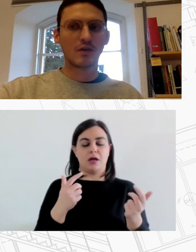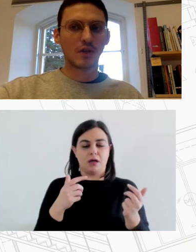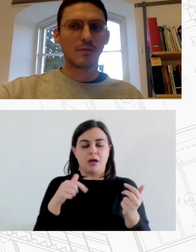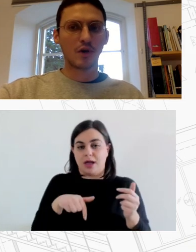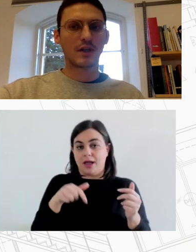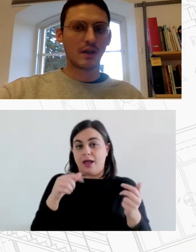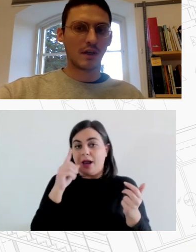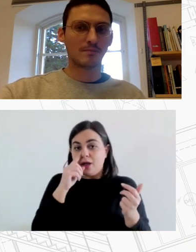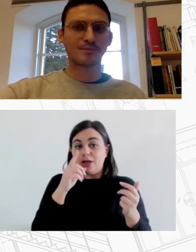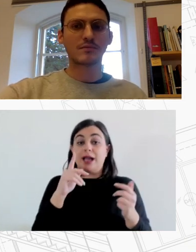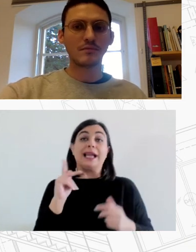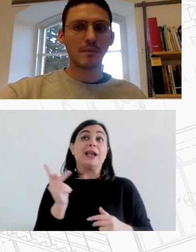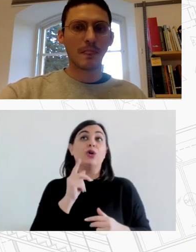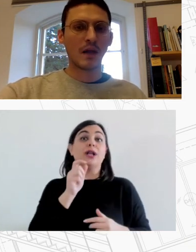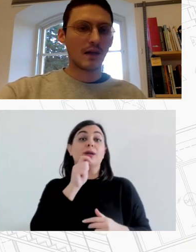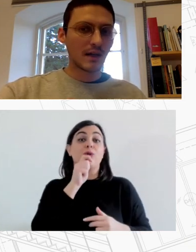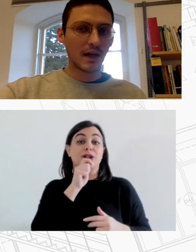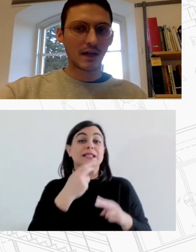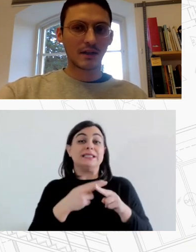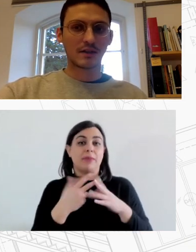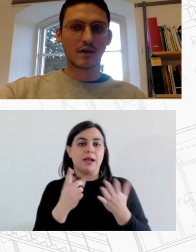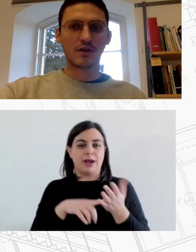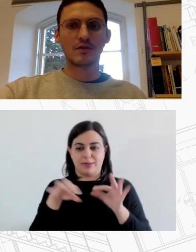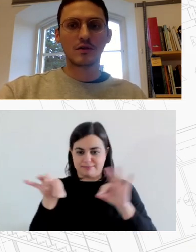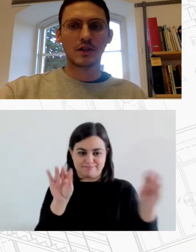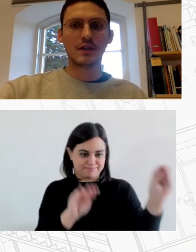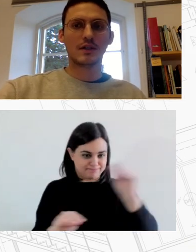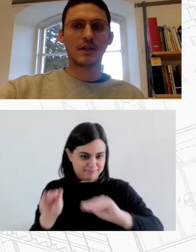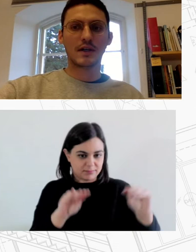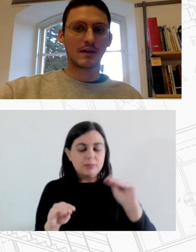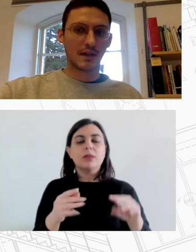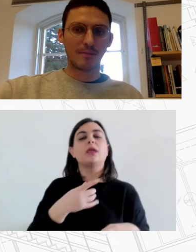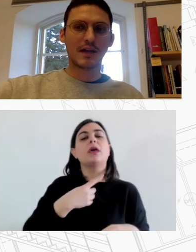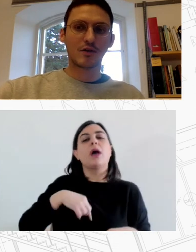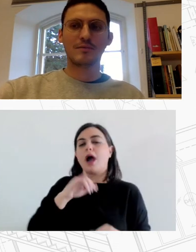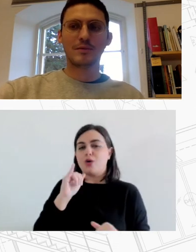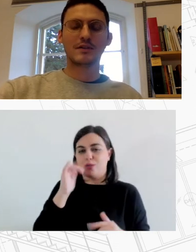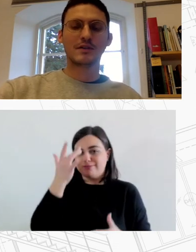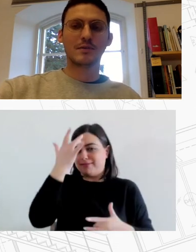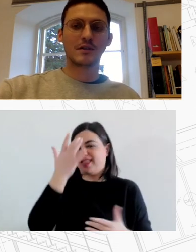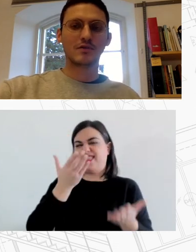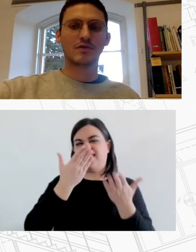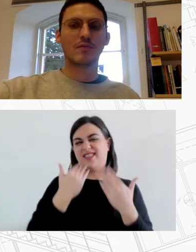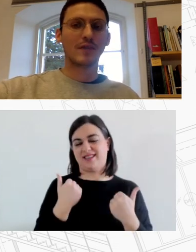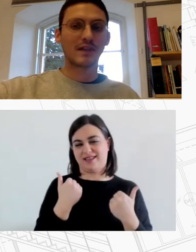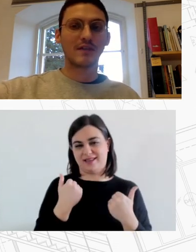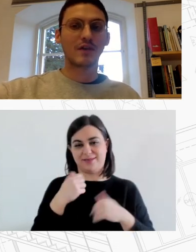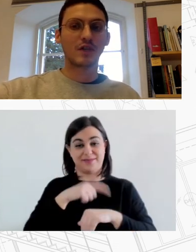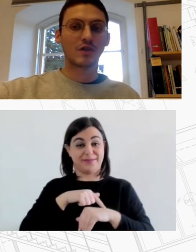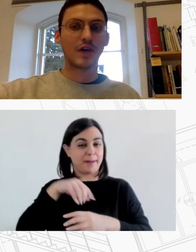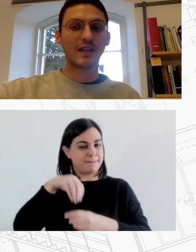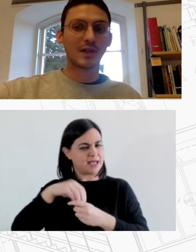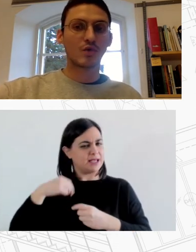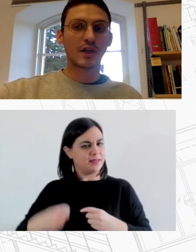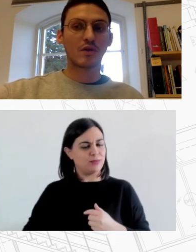να έχει η κοινωνική πολιτική Είναι χαρακτηριστικό ότι μια νόνη πηγή στις υπηρεσίες του Δήμου μας ανέφερε